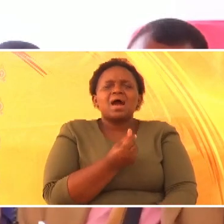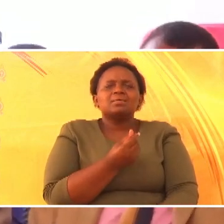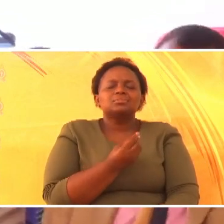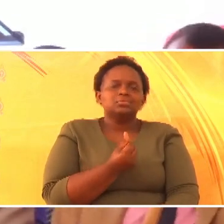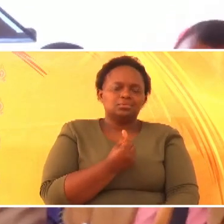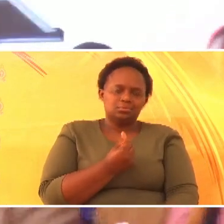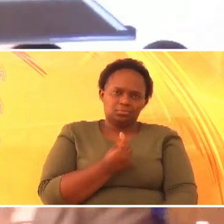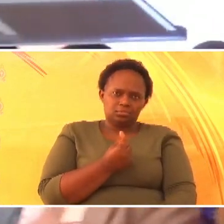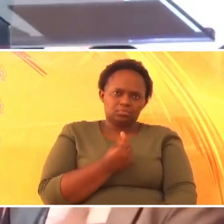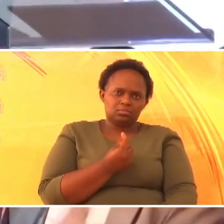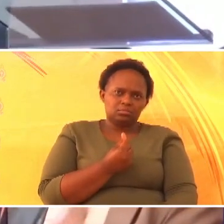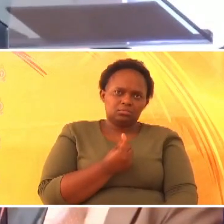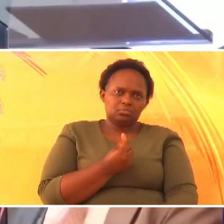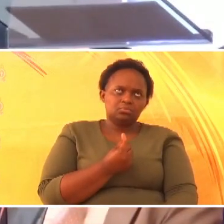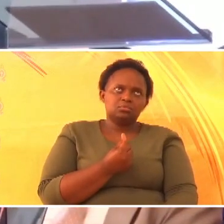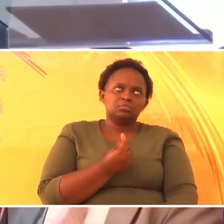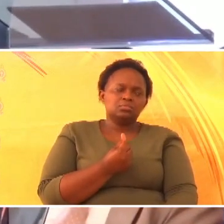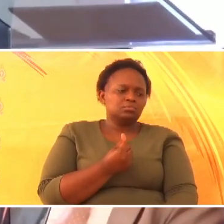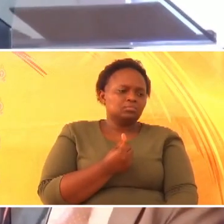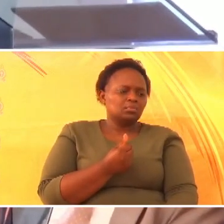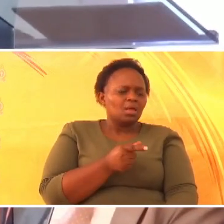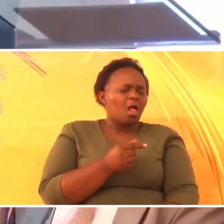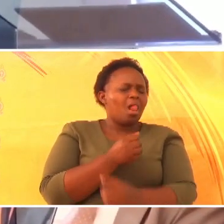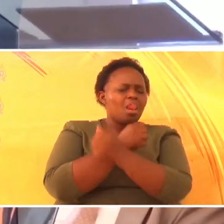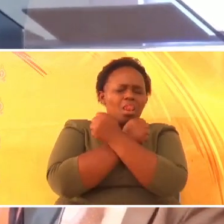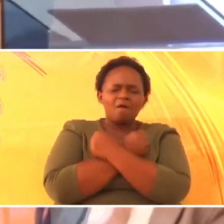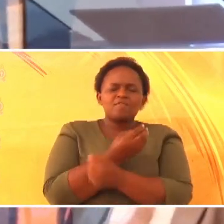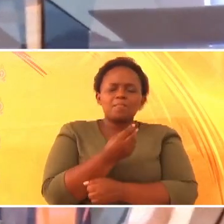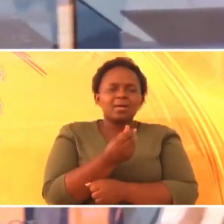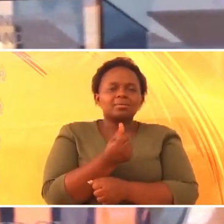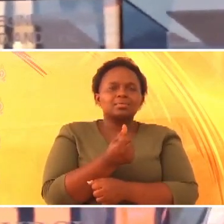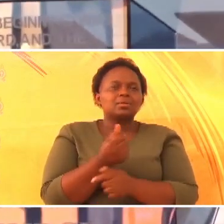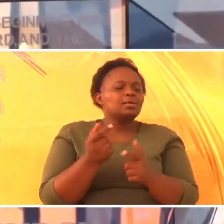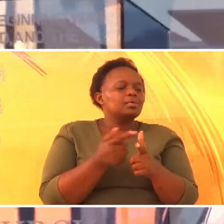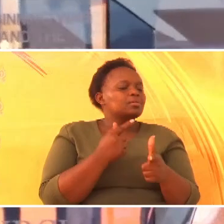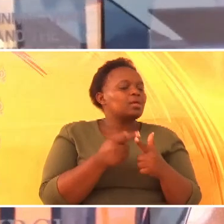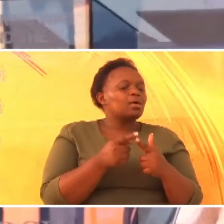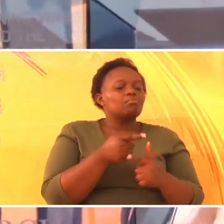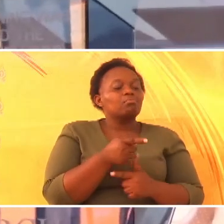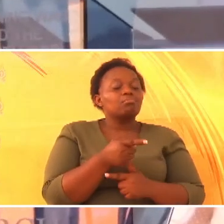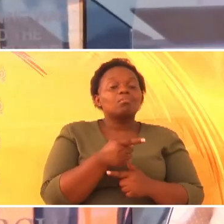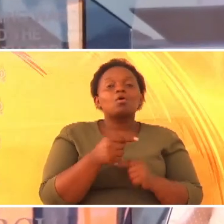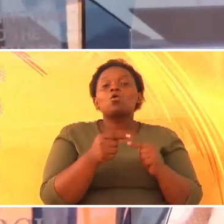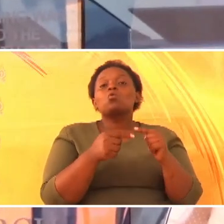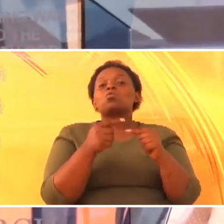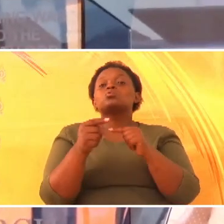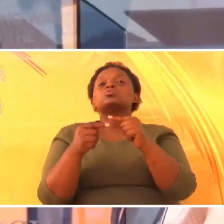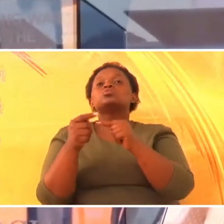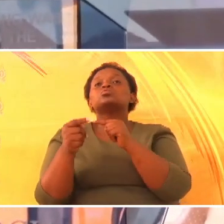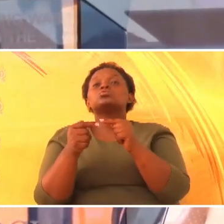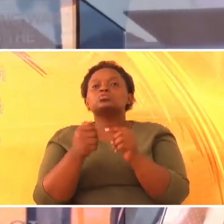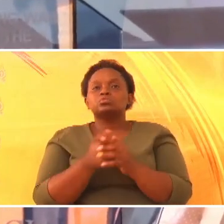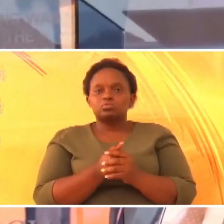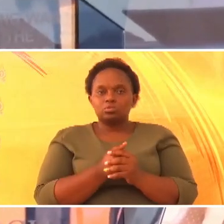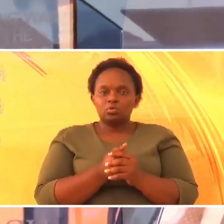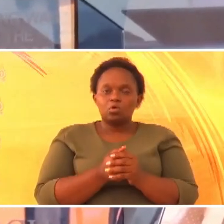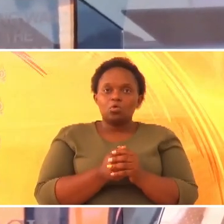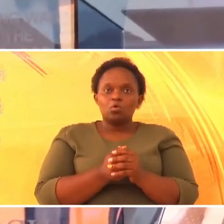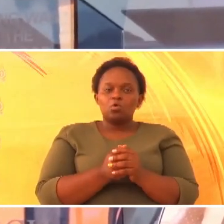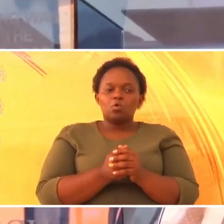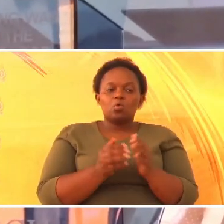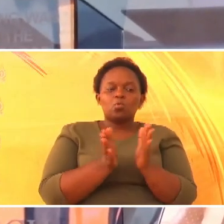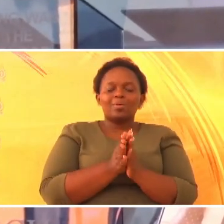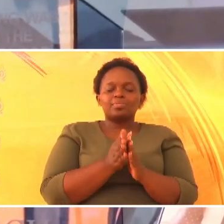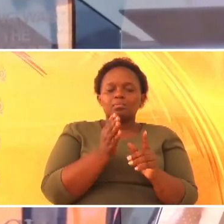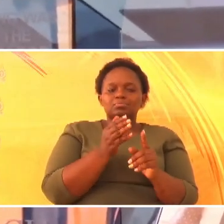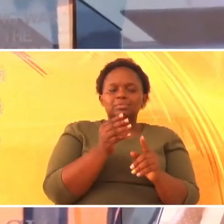kupenda pesa, alifanya nini? Aliendelea, na hile, mambu alikuwa